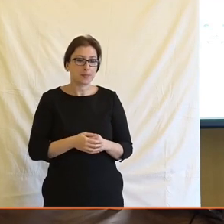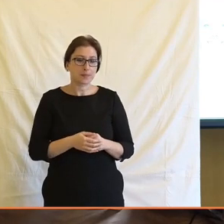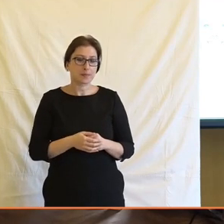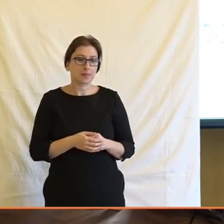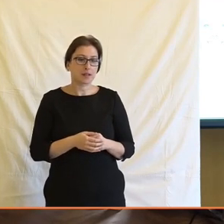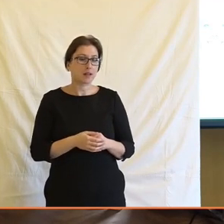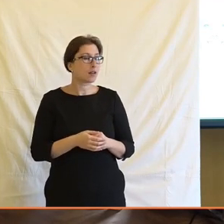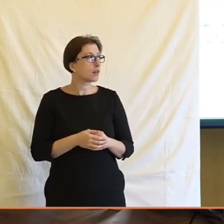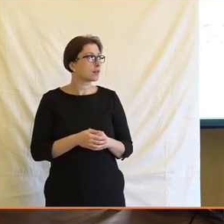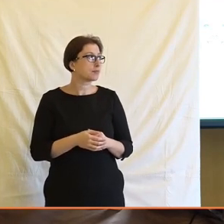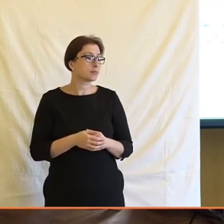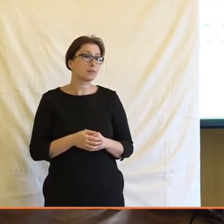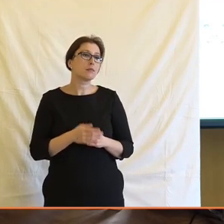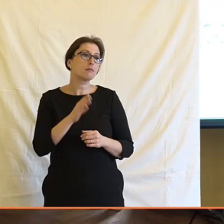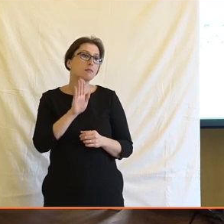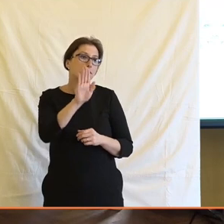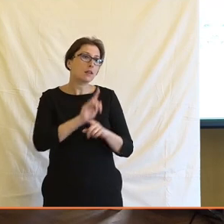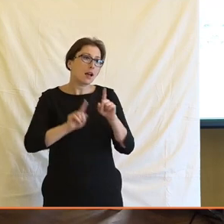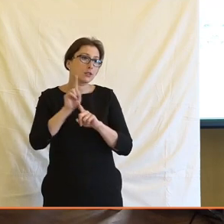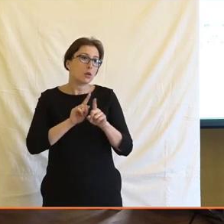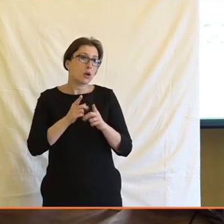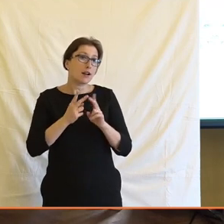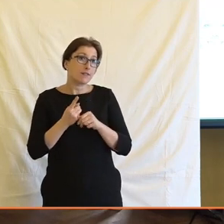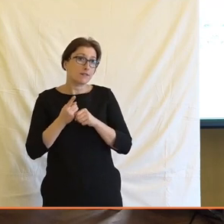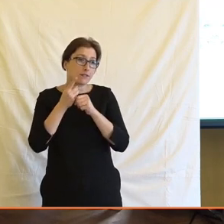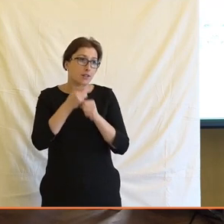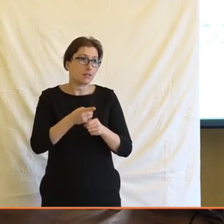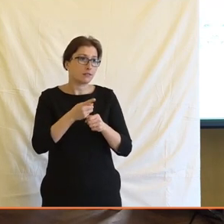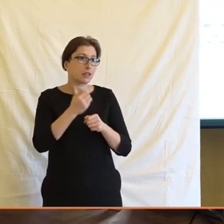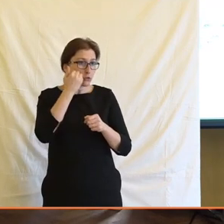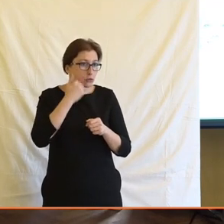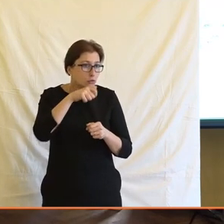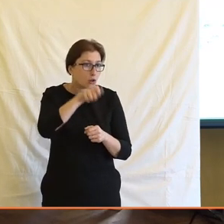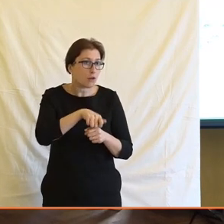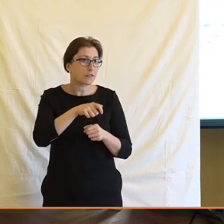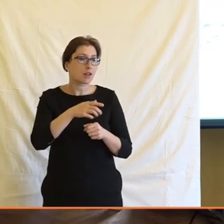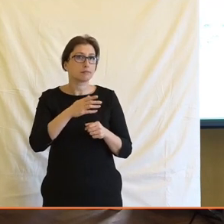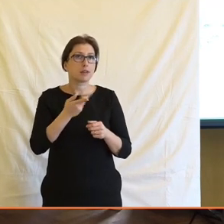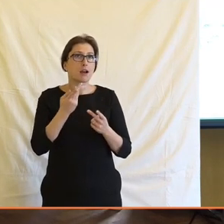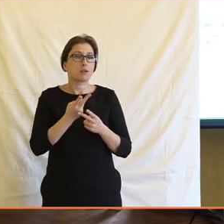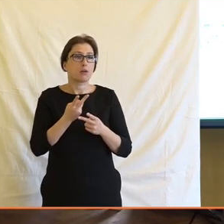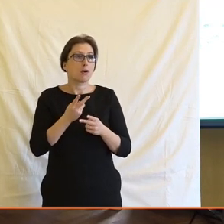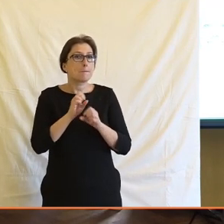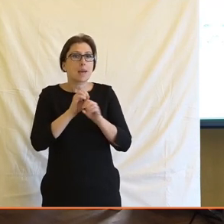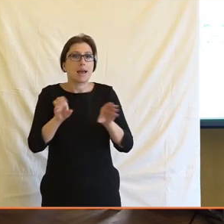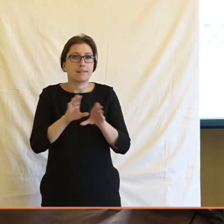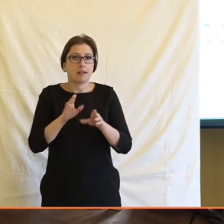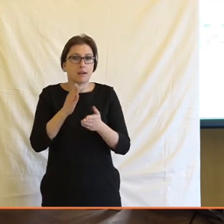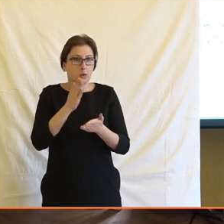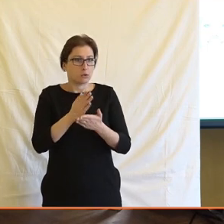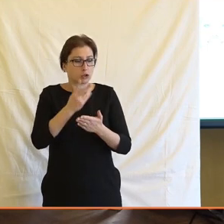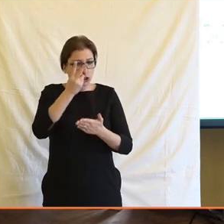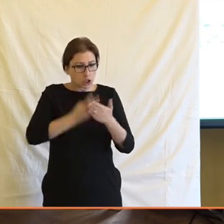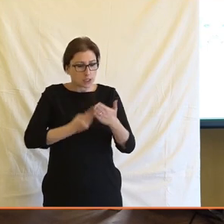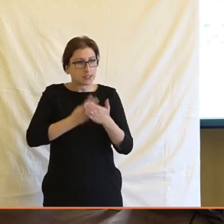popořím i vás ostatní zase, jak tohle to třeba může ovlivnit to naše vůbec vynímání těch médií, když budeme